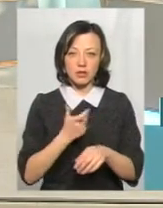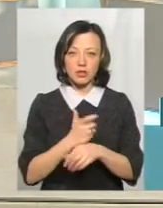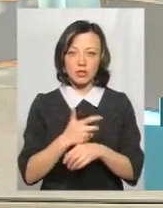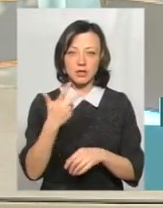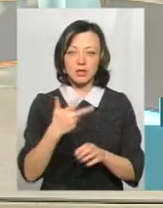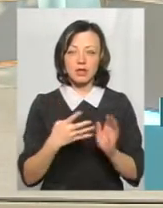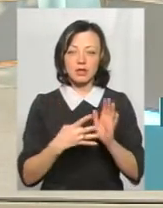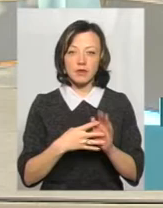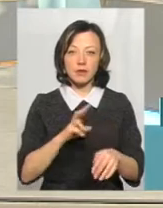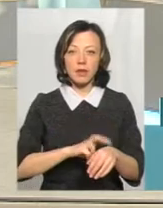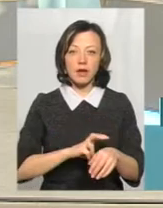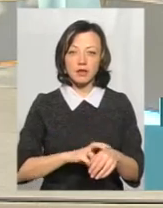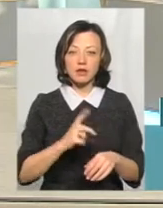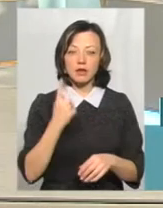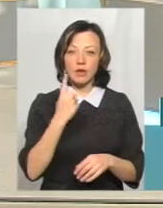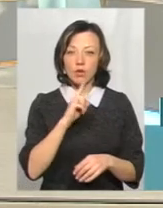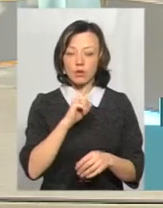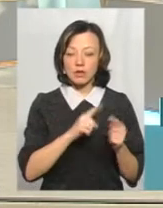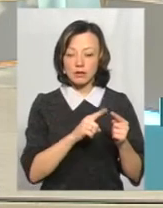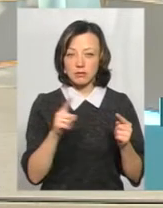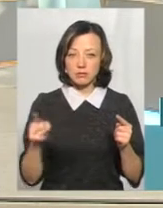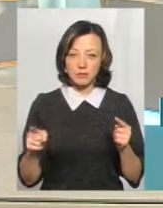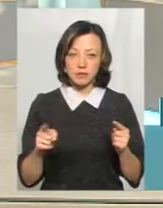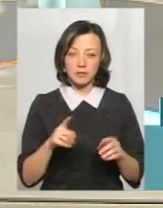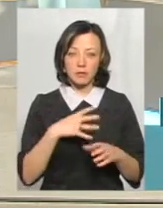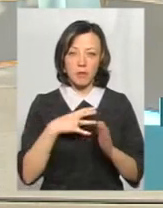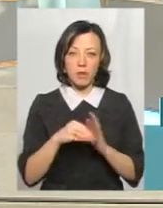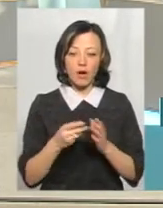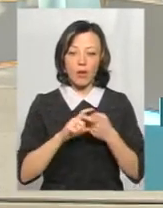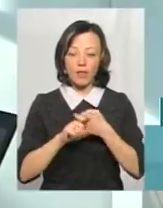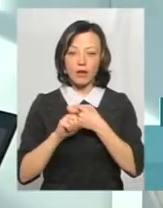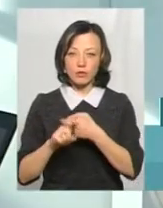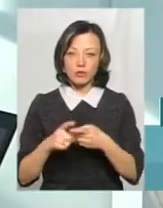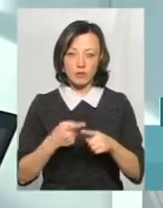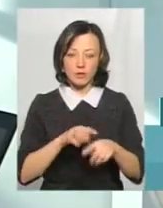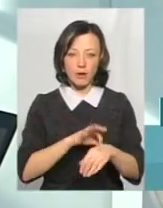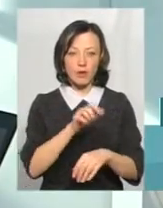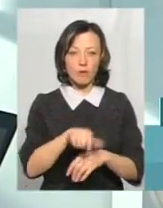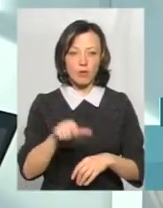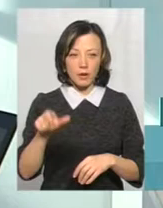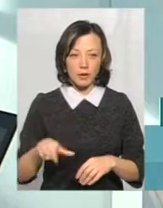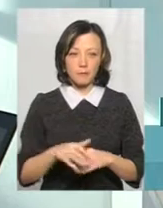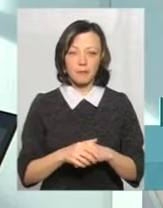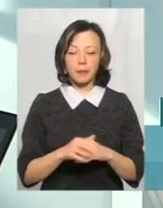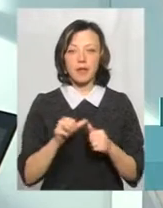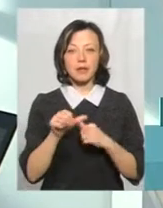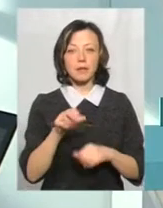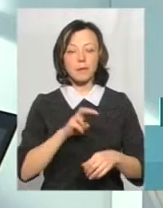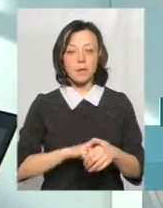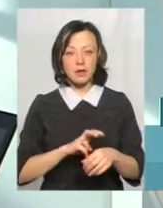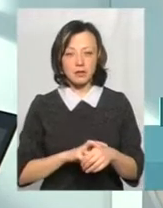39 медиків, тільки за один підсезон померло. Які контактують з такими хворими. Значить, крім медиків,